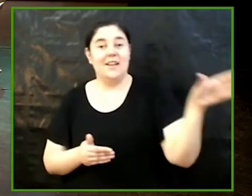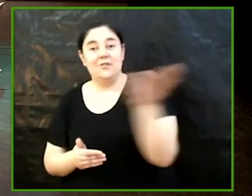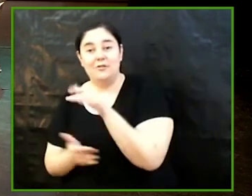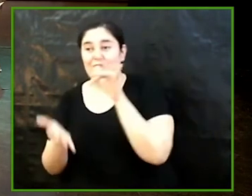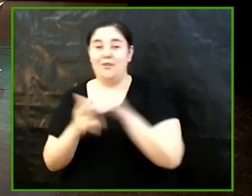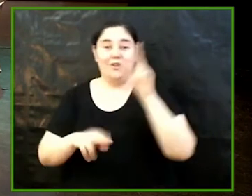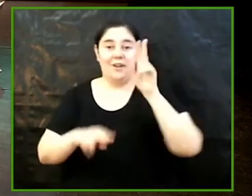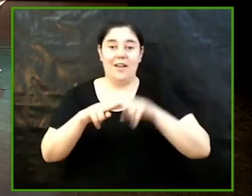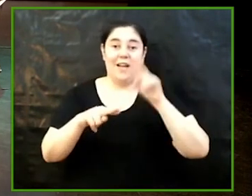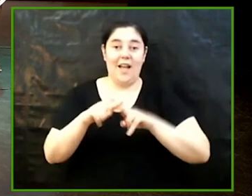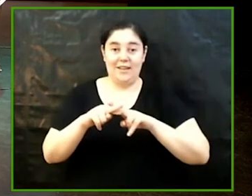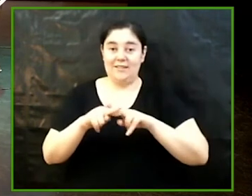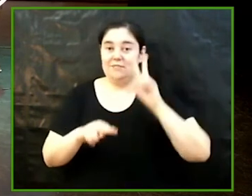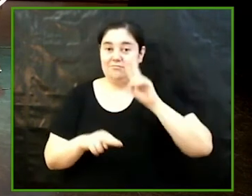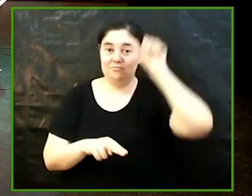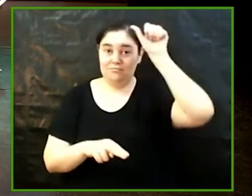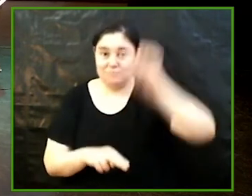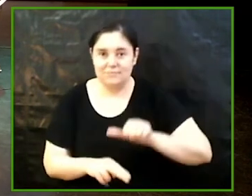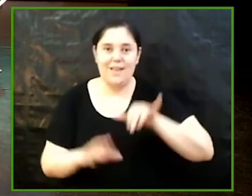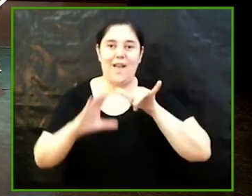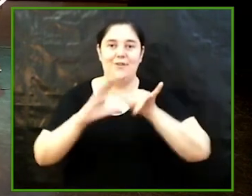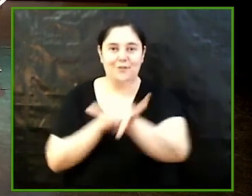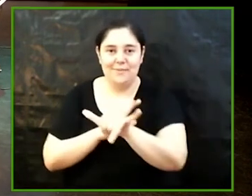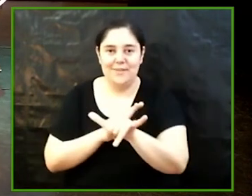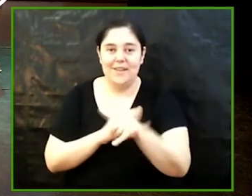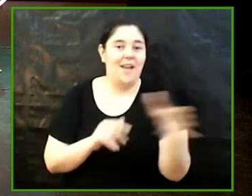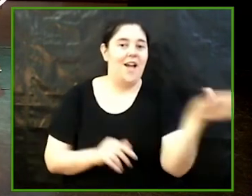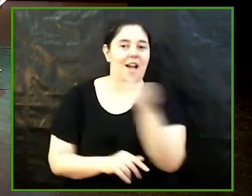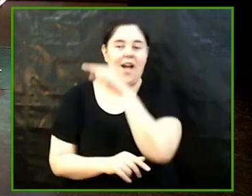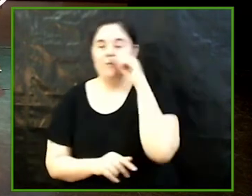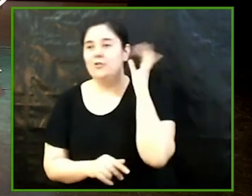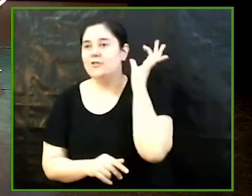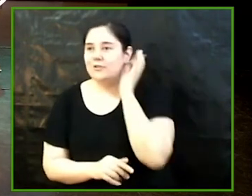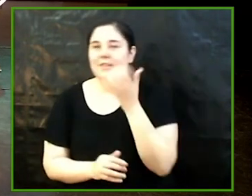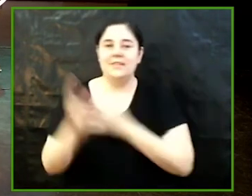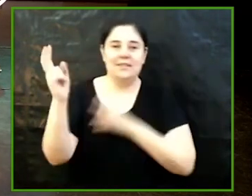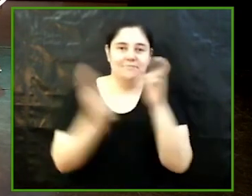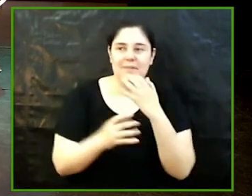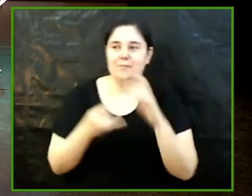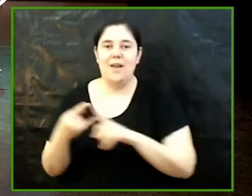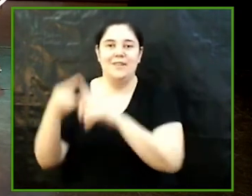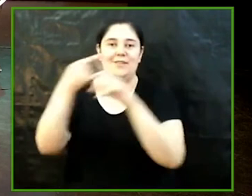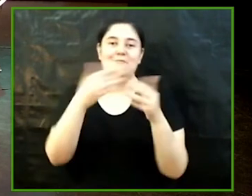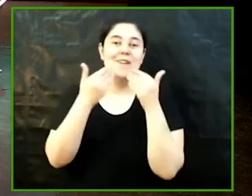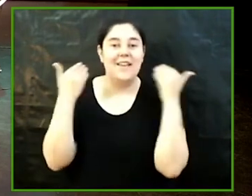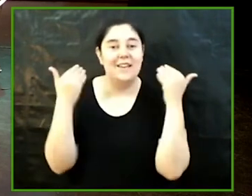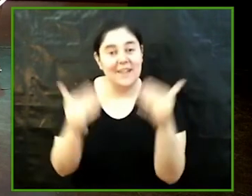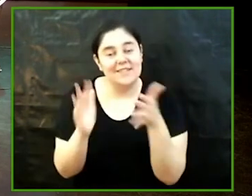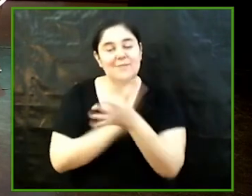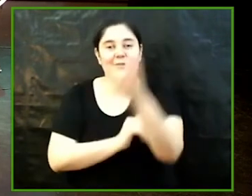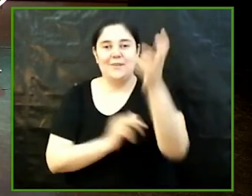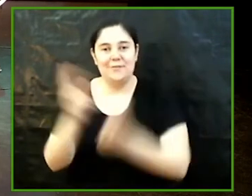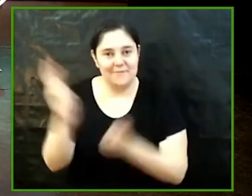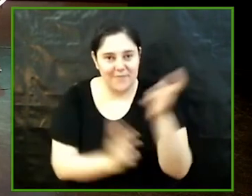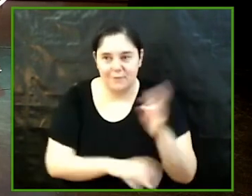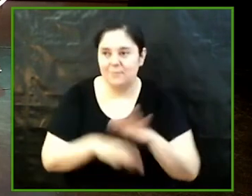acte a YouTube a tots i totes els que ens heu acompanyat pel Zoom gràcies per estar aquí per recollir el